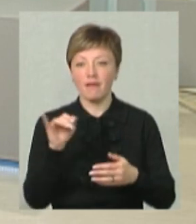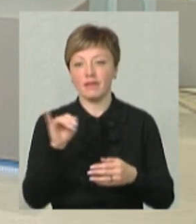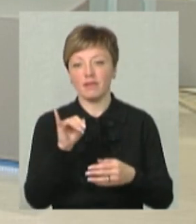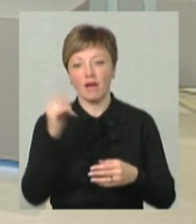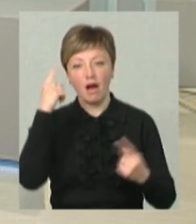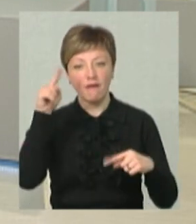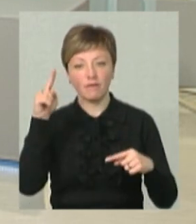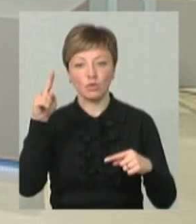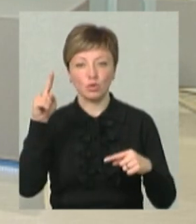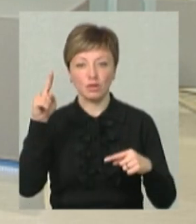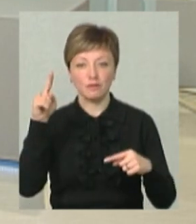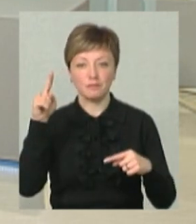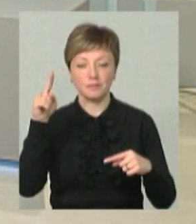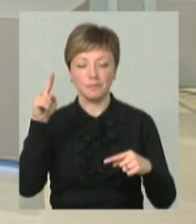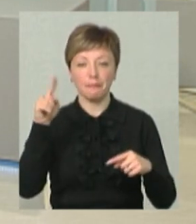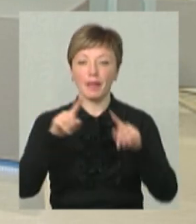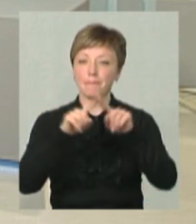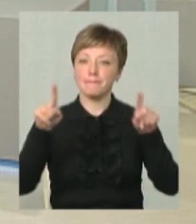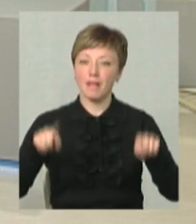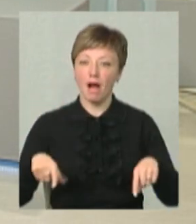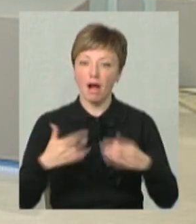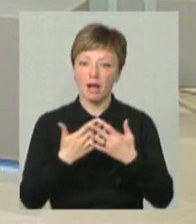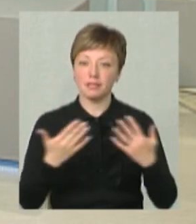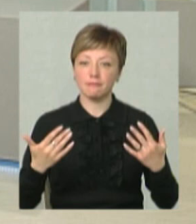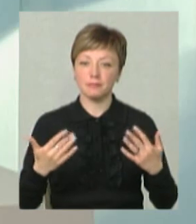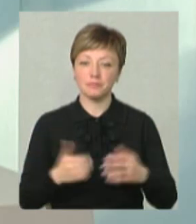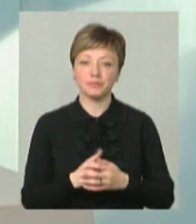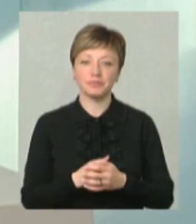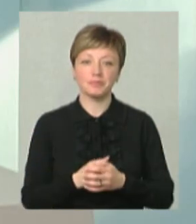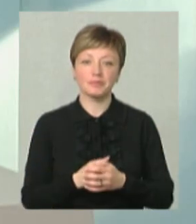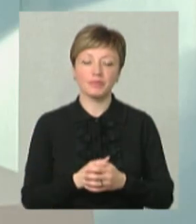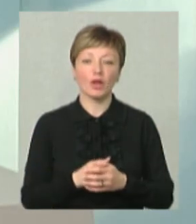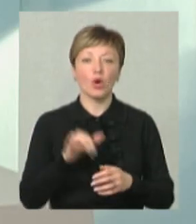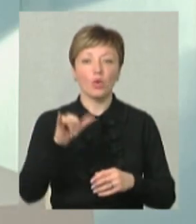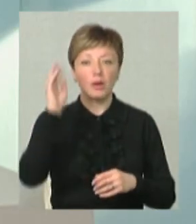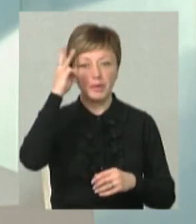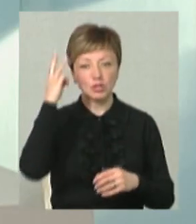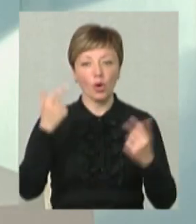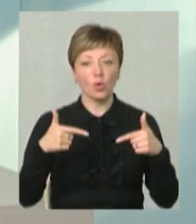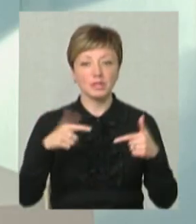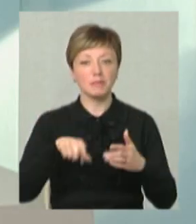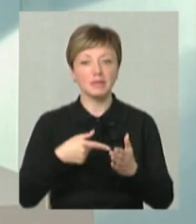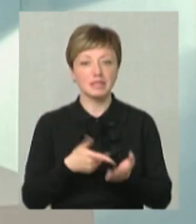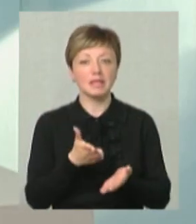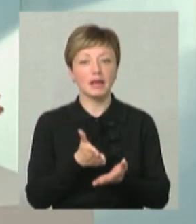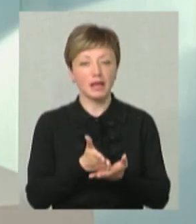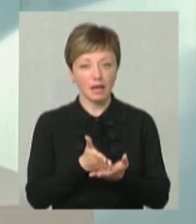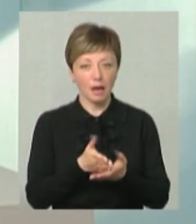авторів плакатів. У хмельничаних гостей міста є